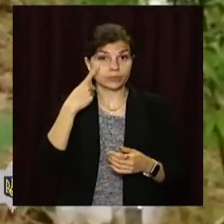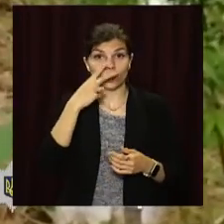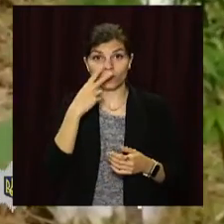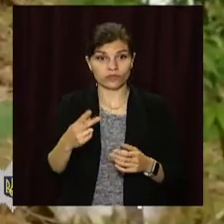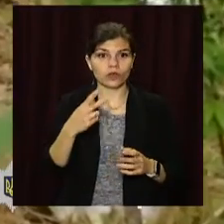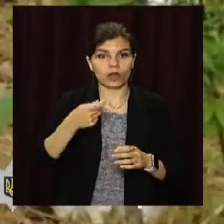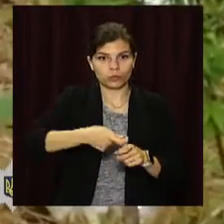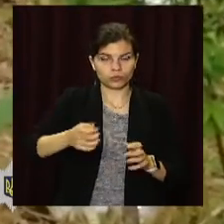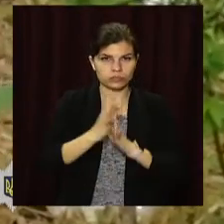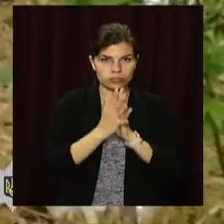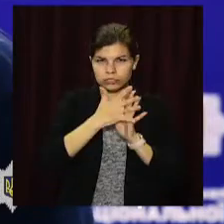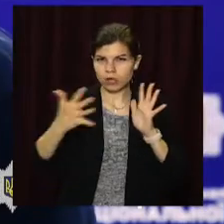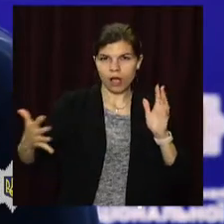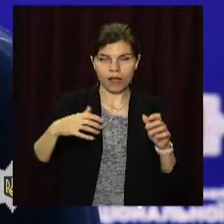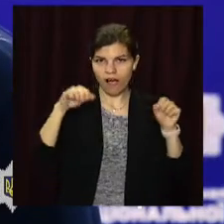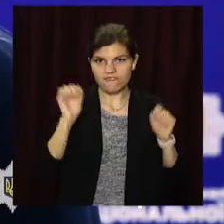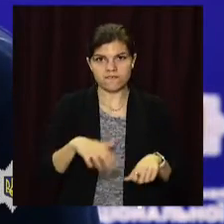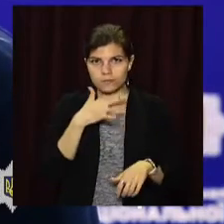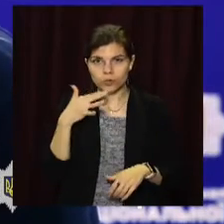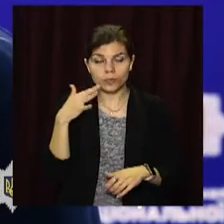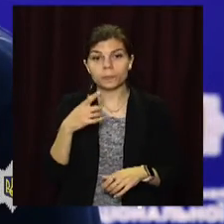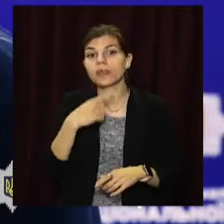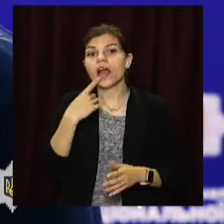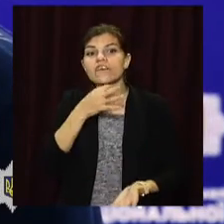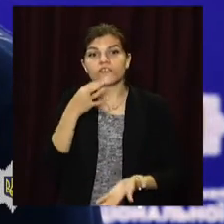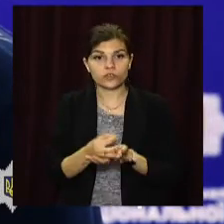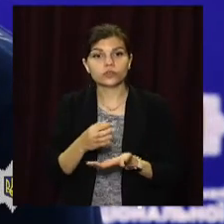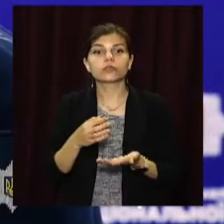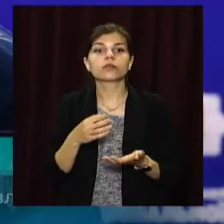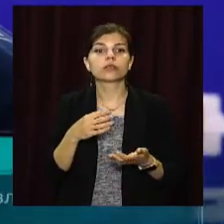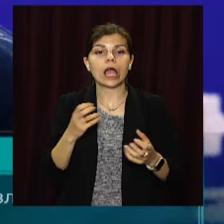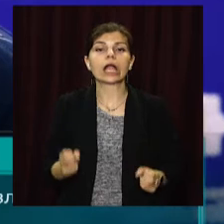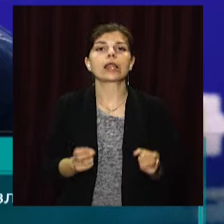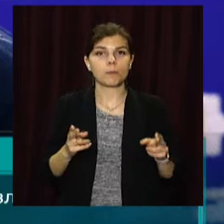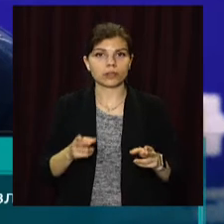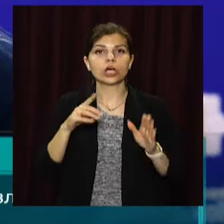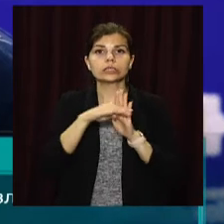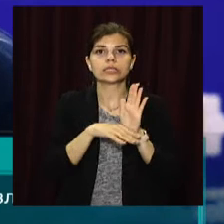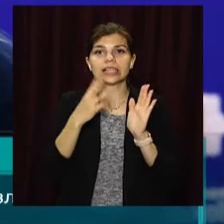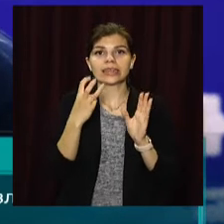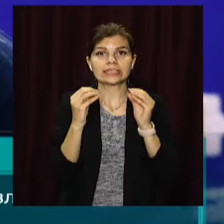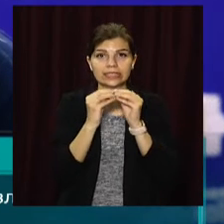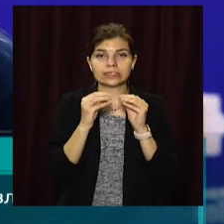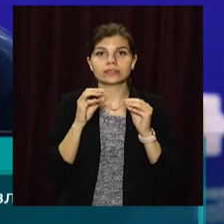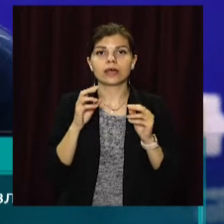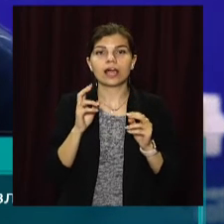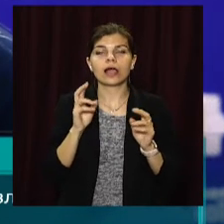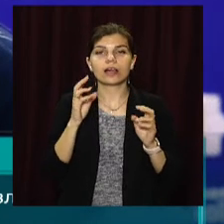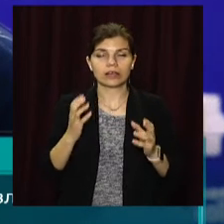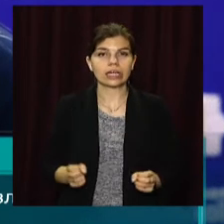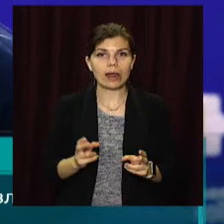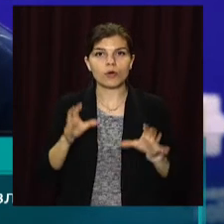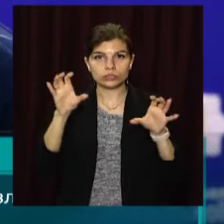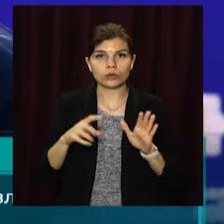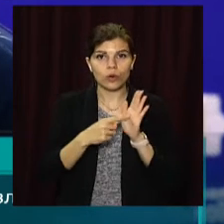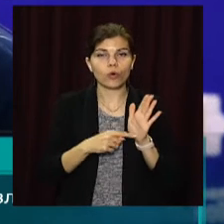нелегальні посіви. Відповідальність за незаконний посів перебачена як кримінальна. Це стаття 310 Кримінального кодексу